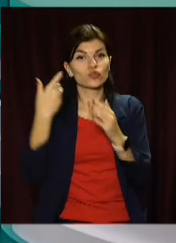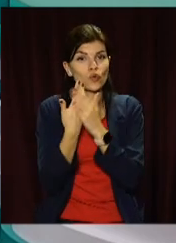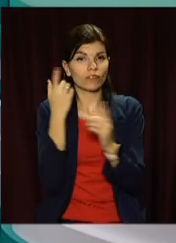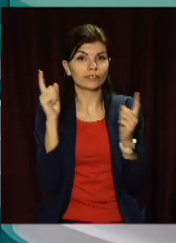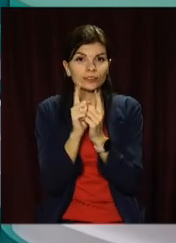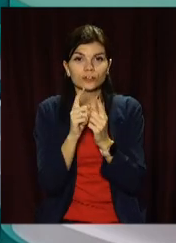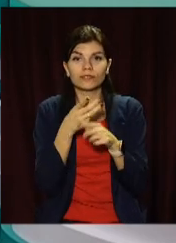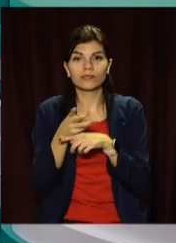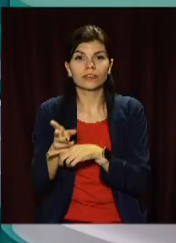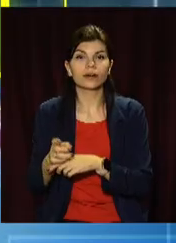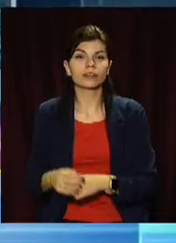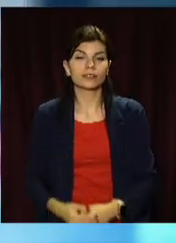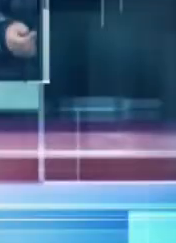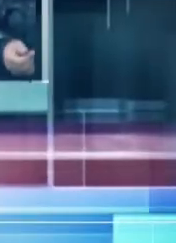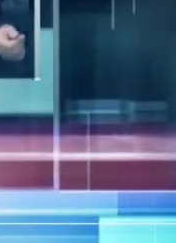зустрічей в ефірі.